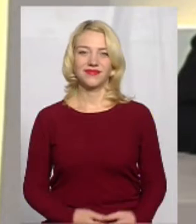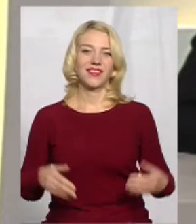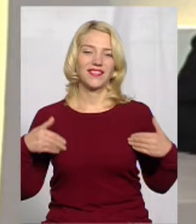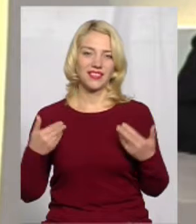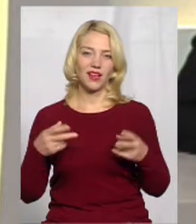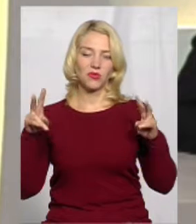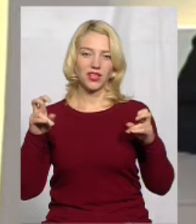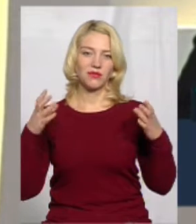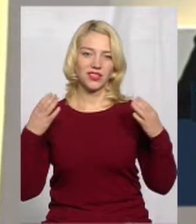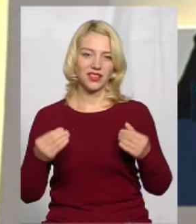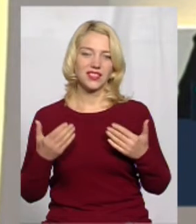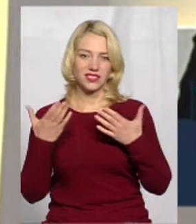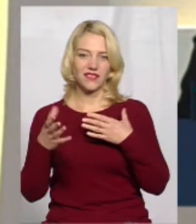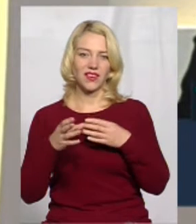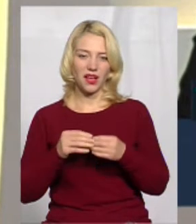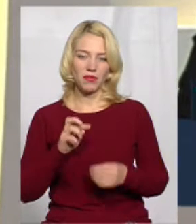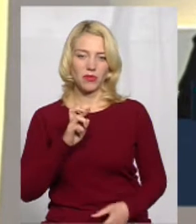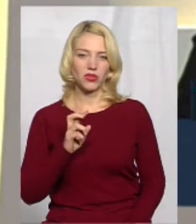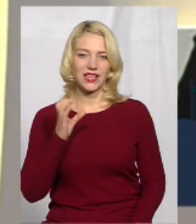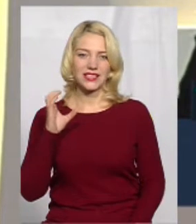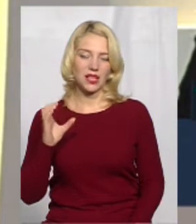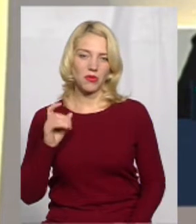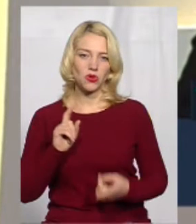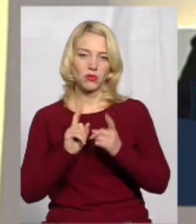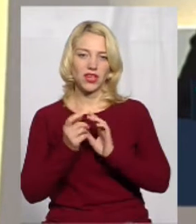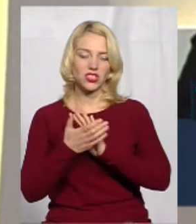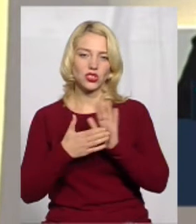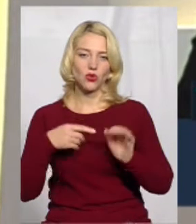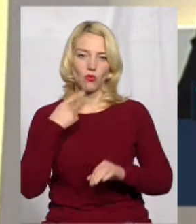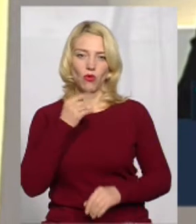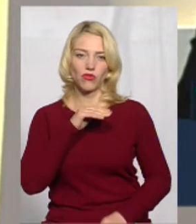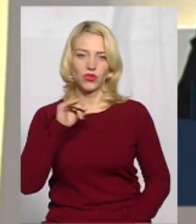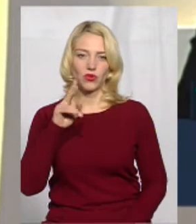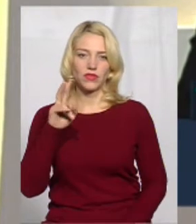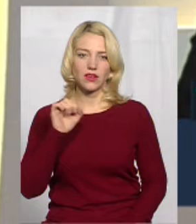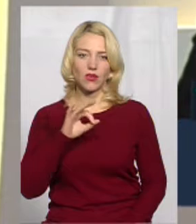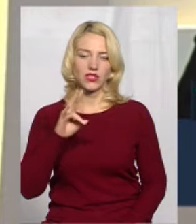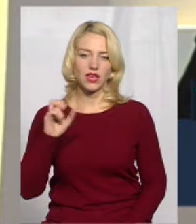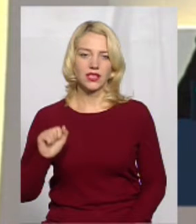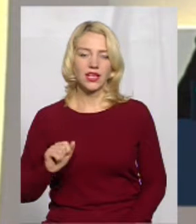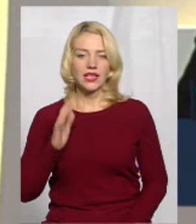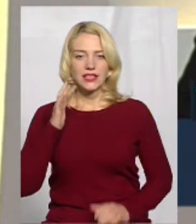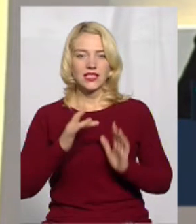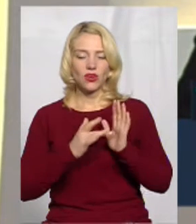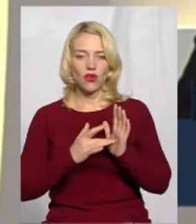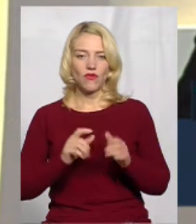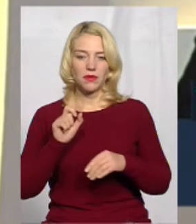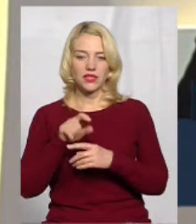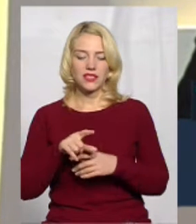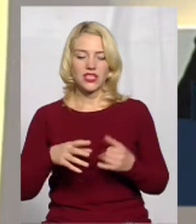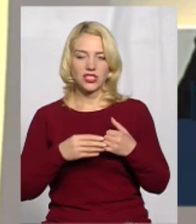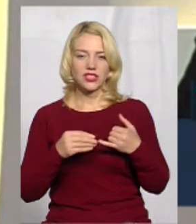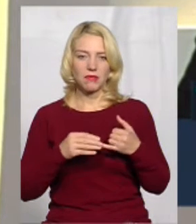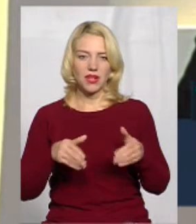Вітаємо у темі дня. З вами Богдан Семенюк. На жестовому мому перекладає Оксана Фіновська. Цільове призначення земельної